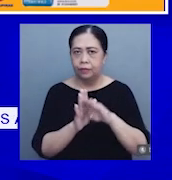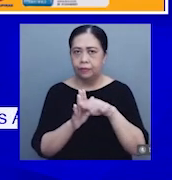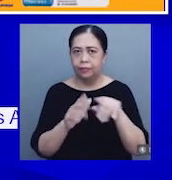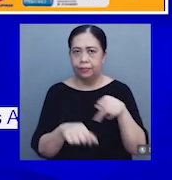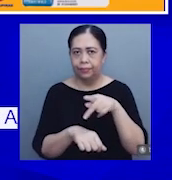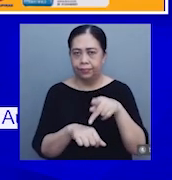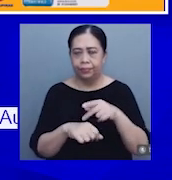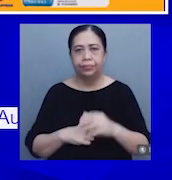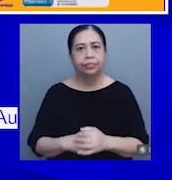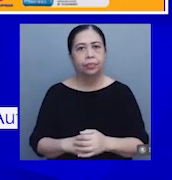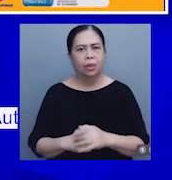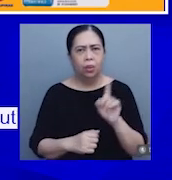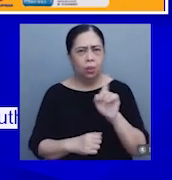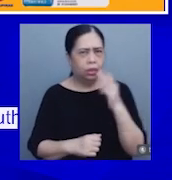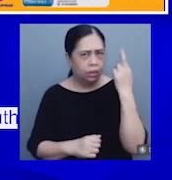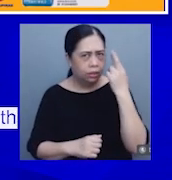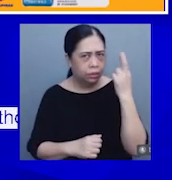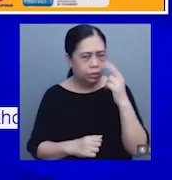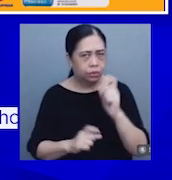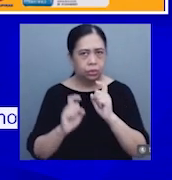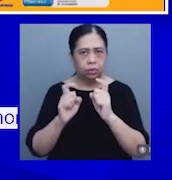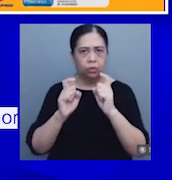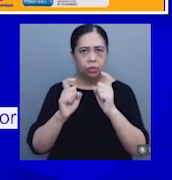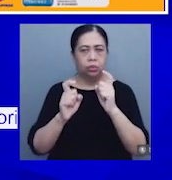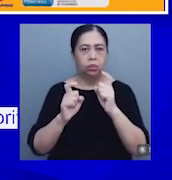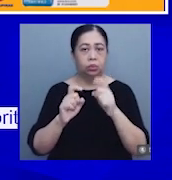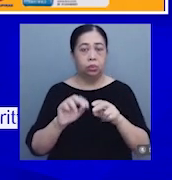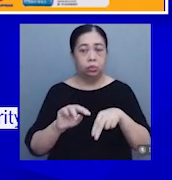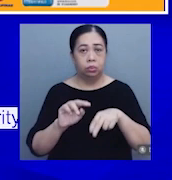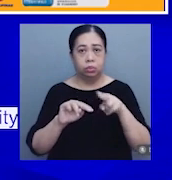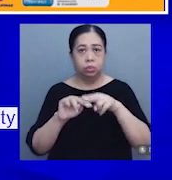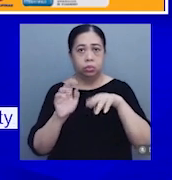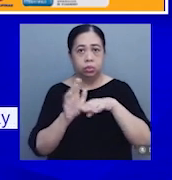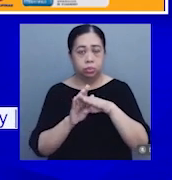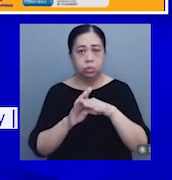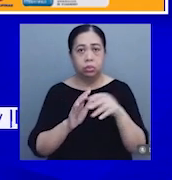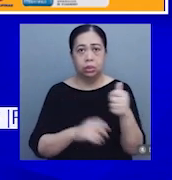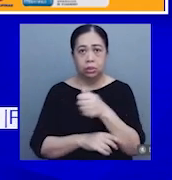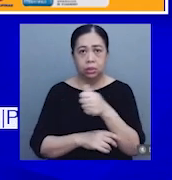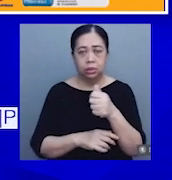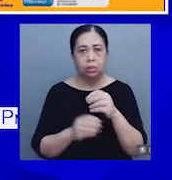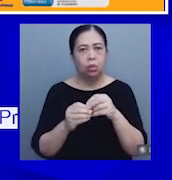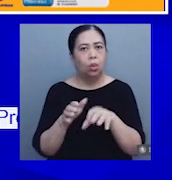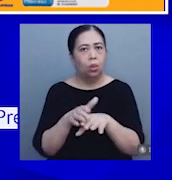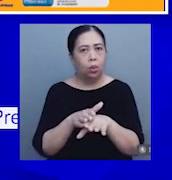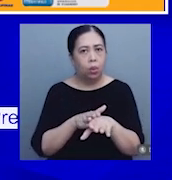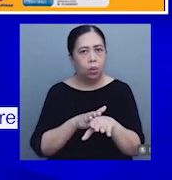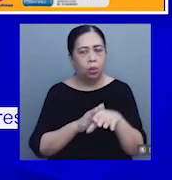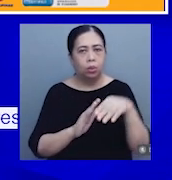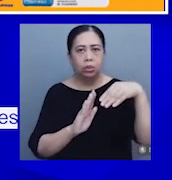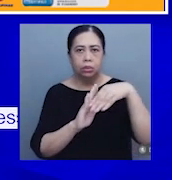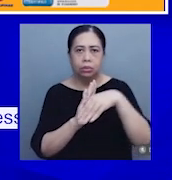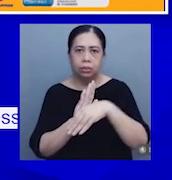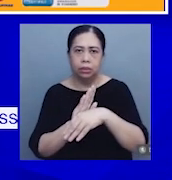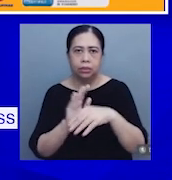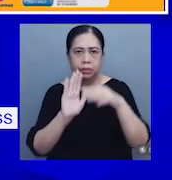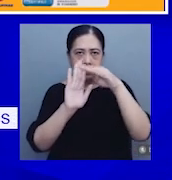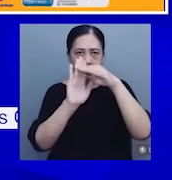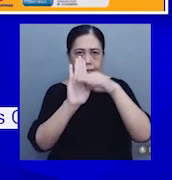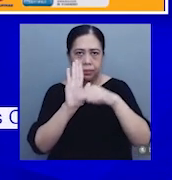Ang dahilan sa pagbilis ng antas ng inflation ng transport ay ang mas mabagal na pagbaba ng presyo ng mga sumusunod.